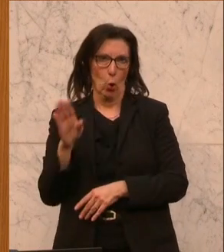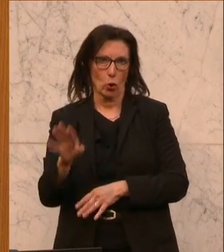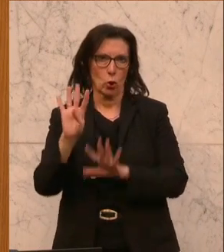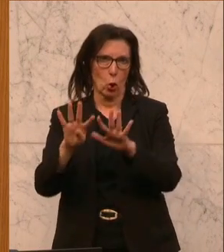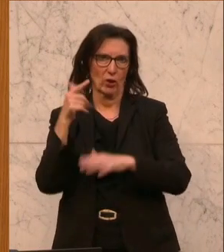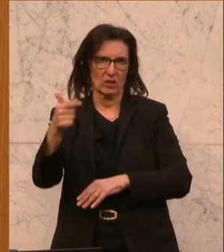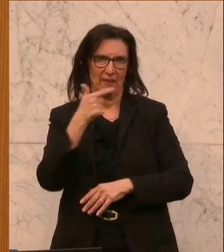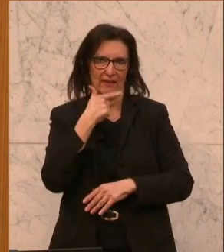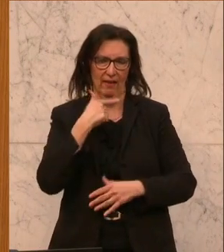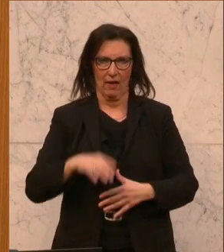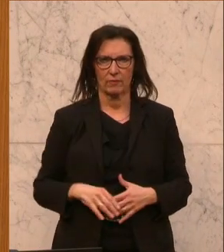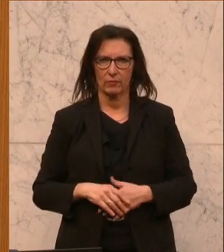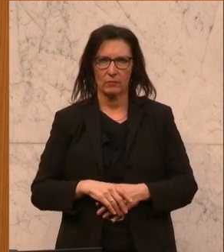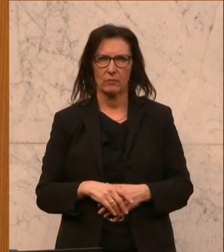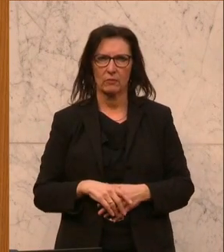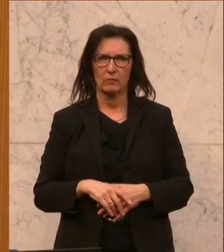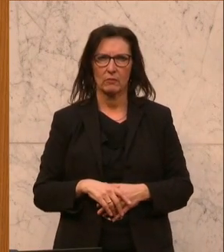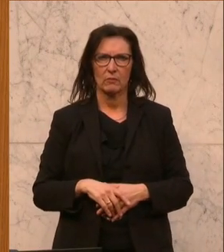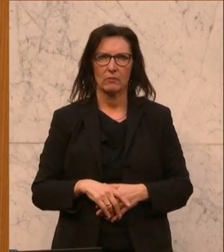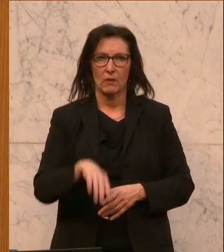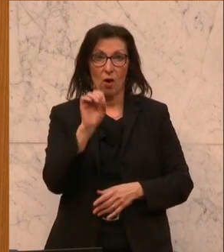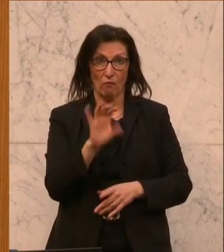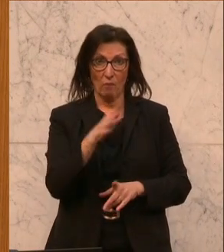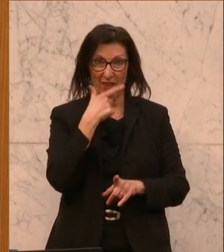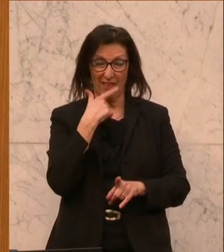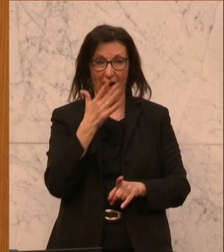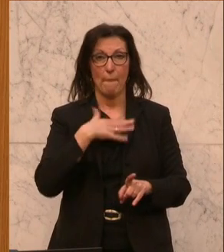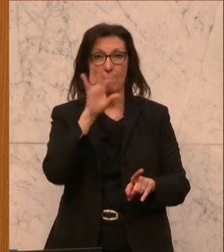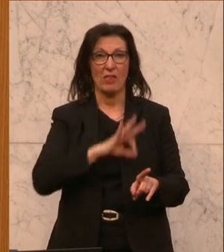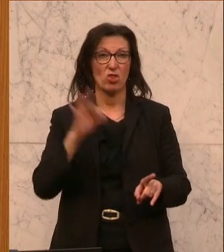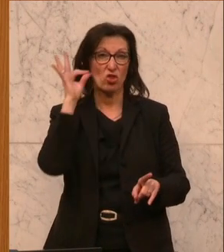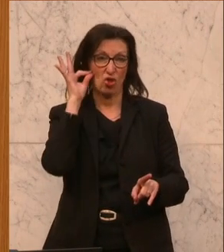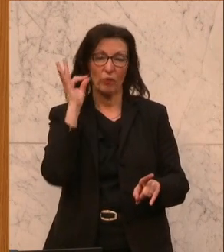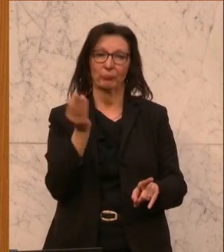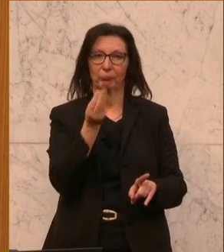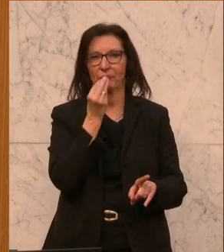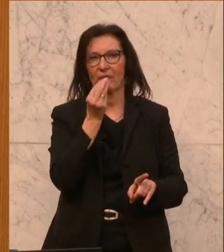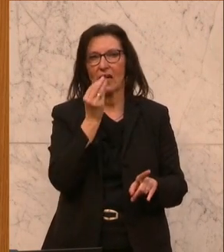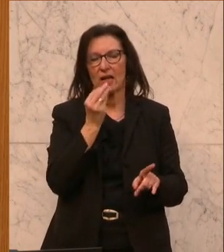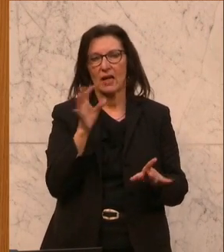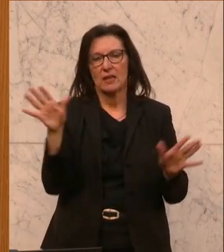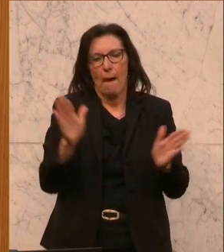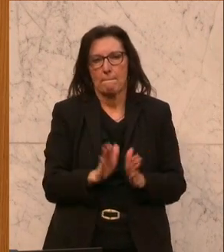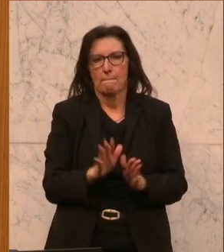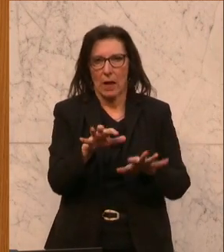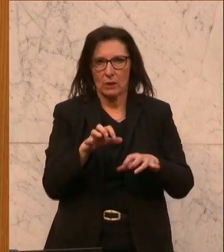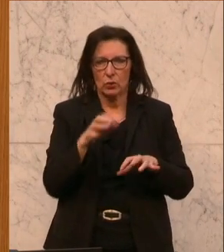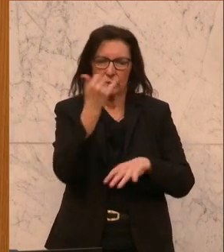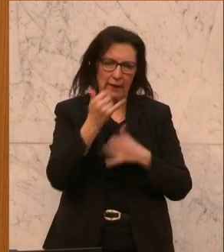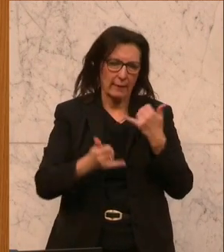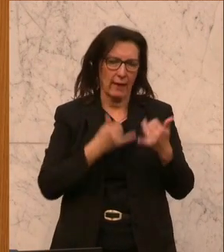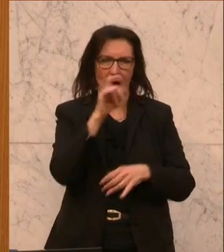29 ist. Im Alter von 15 Jahren erkrankte meine Tochter an Anorexie. Es folgten über Jahre hinweg wöchentliche Therapiestunden.